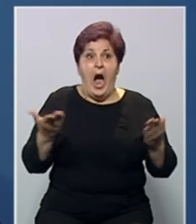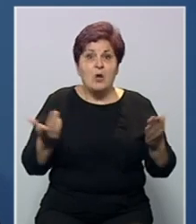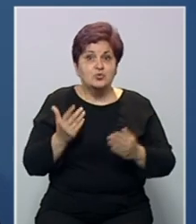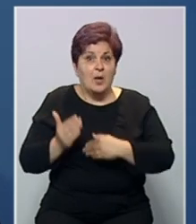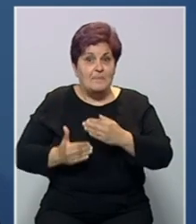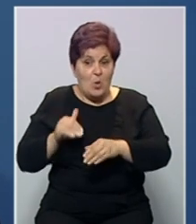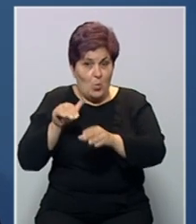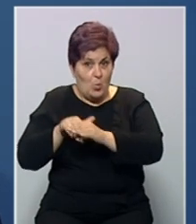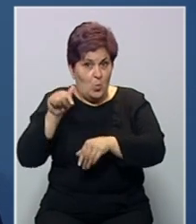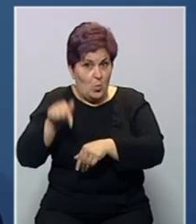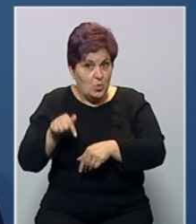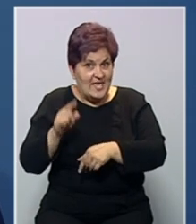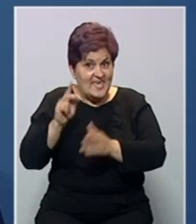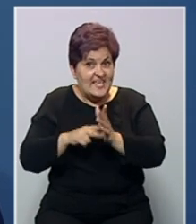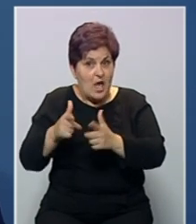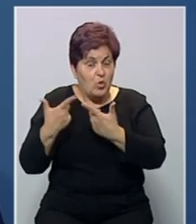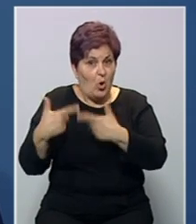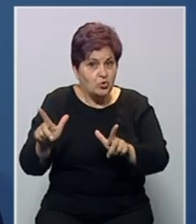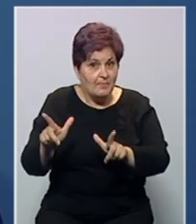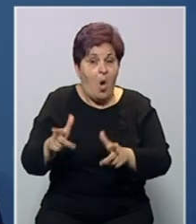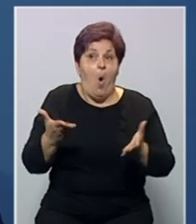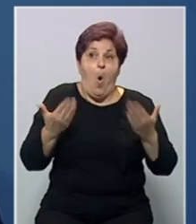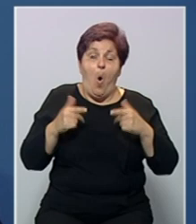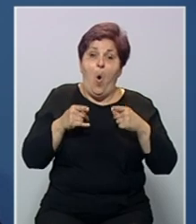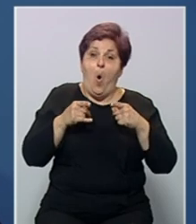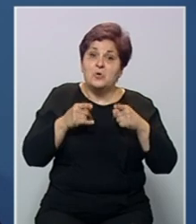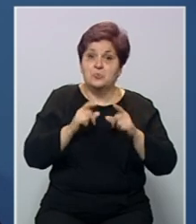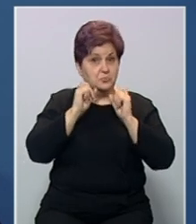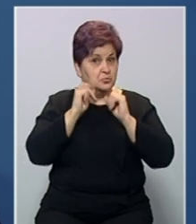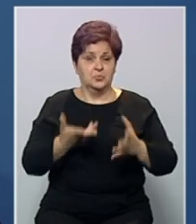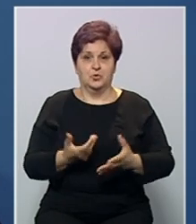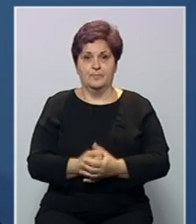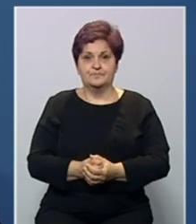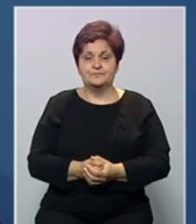procesi interni u INE dozvolili, onda je to neuobičajeno.